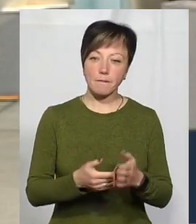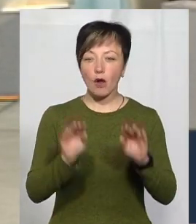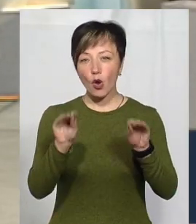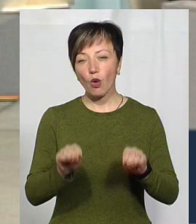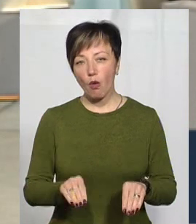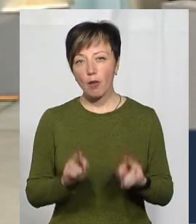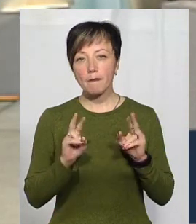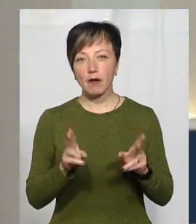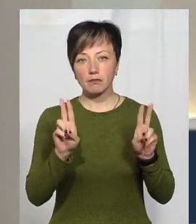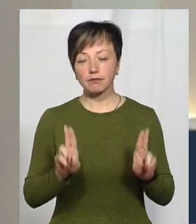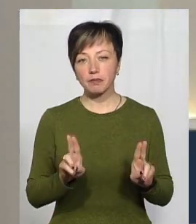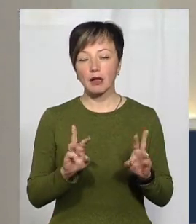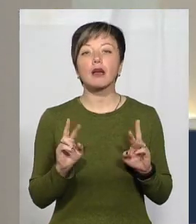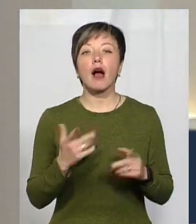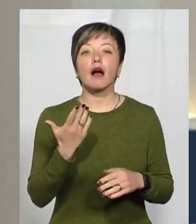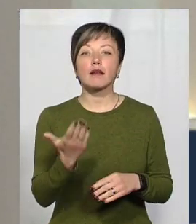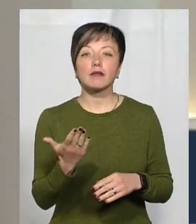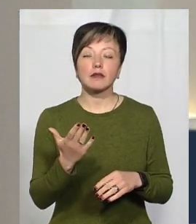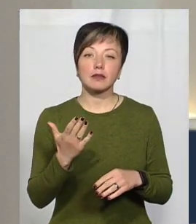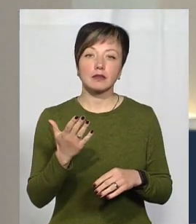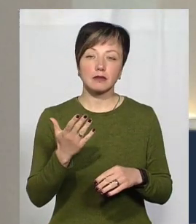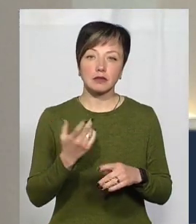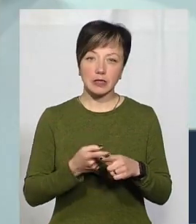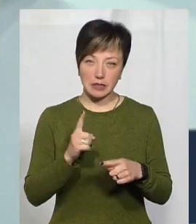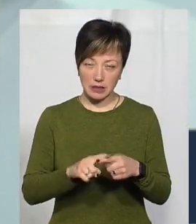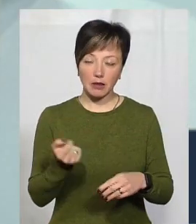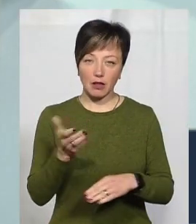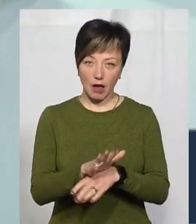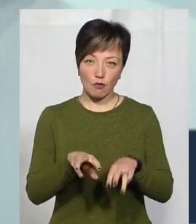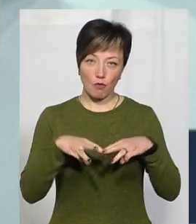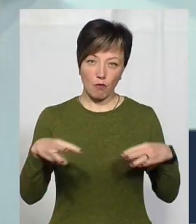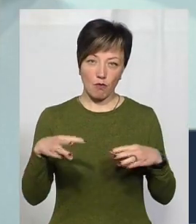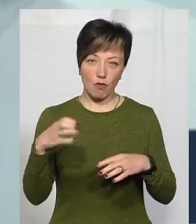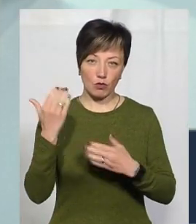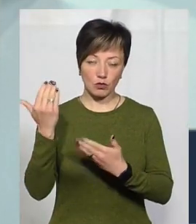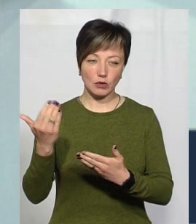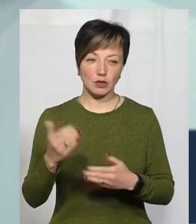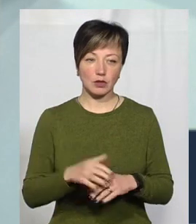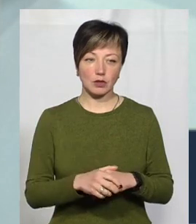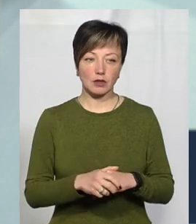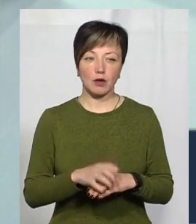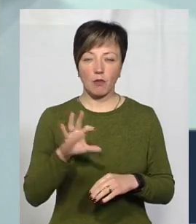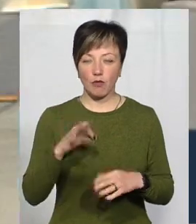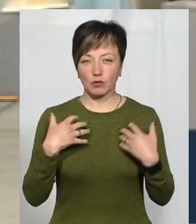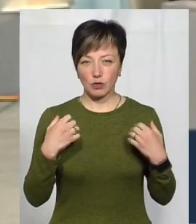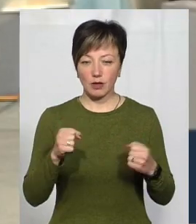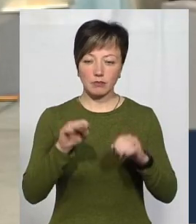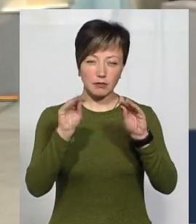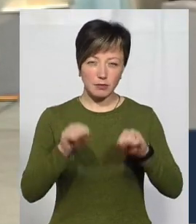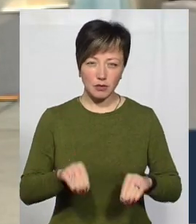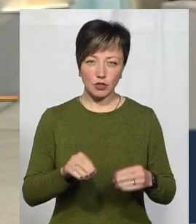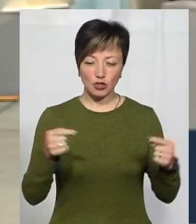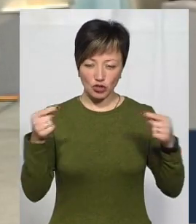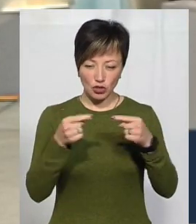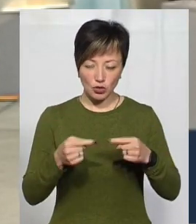протоколи? Чим Ви керувалися, коли проводили оці заходи? Це Міністерство охорони здоров'я. А тобто там все чітко? Там чітко все розписано.